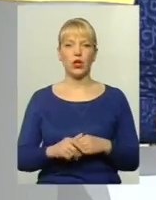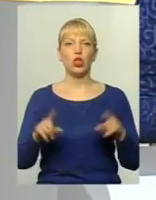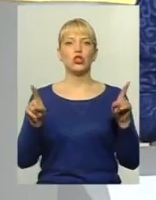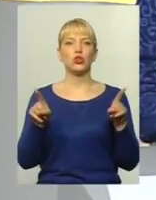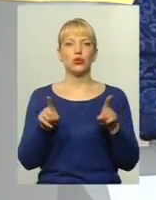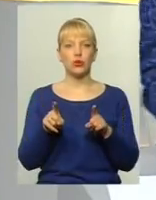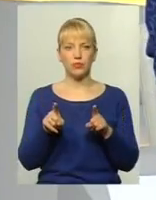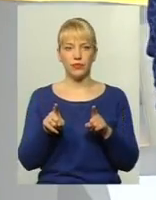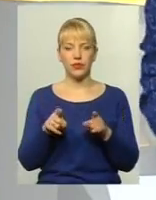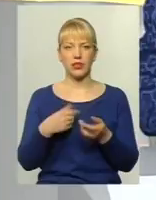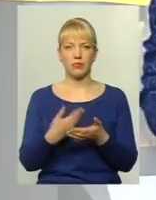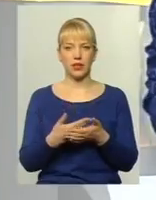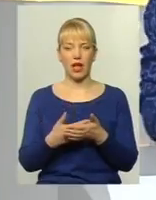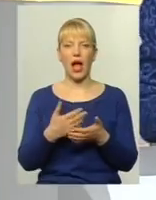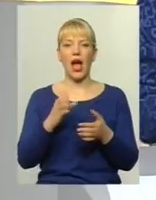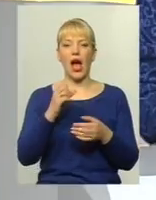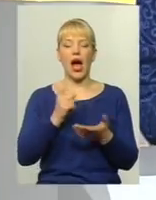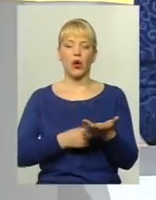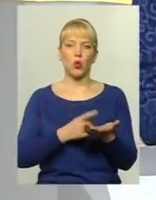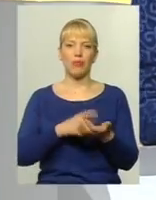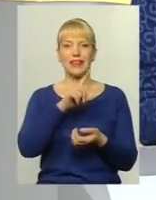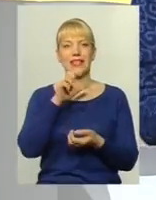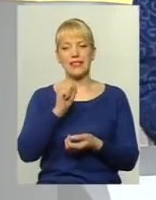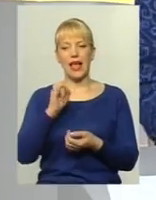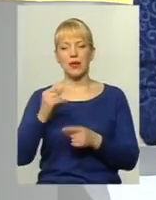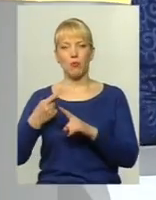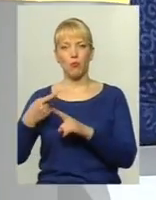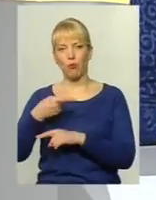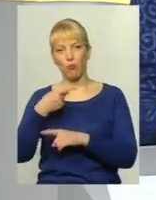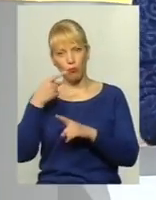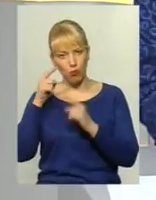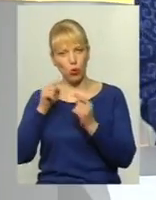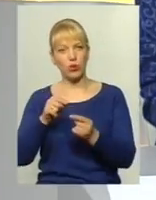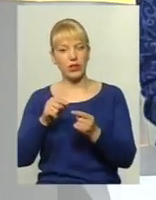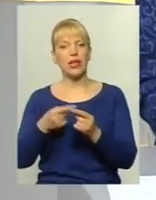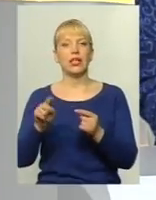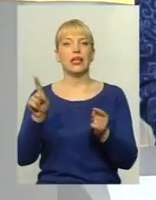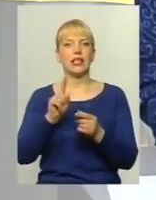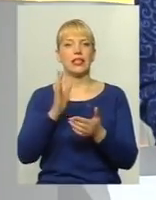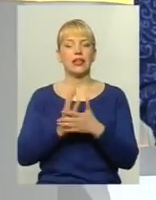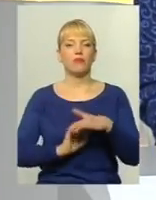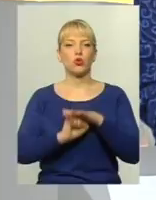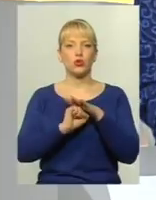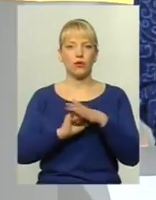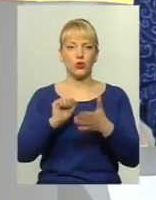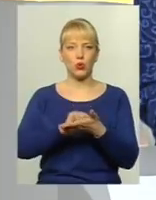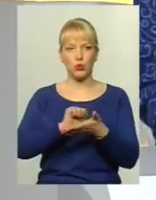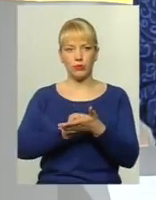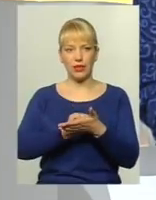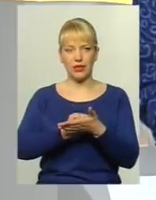скажімо, аргументи за і проти, які були озвучені, які лягли в основу документа